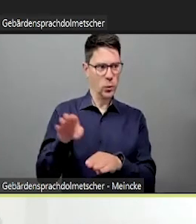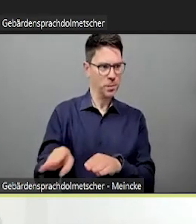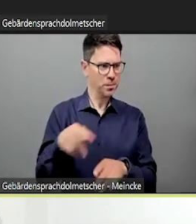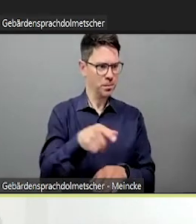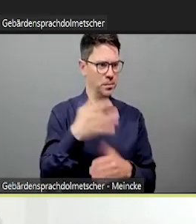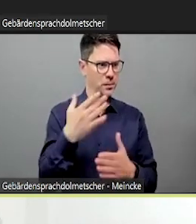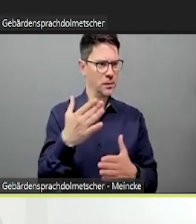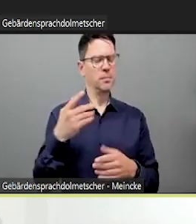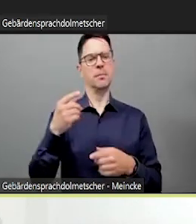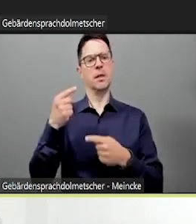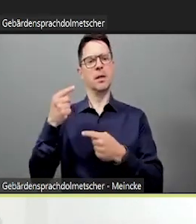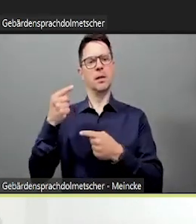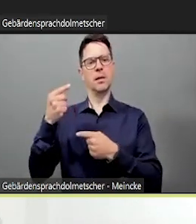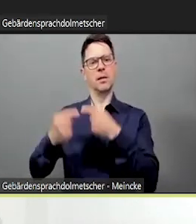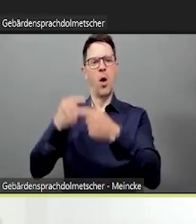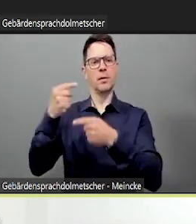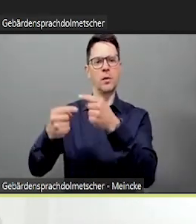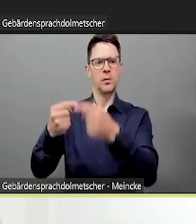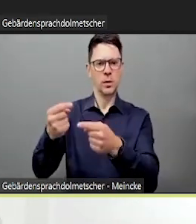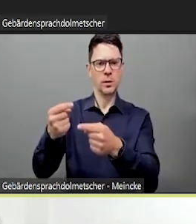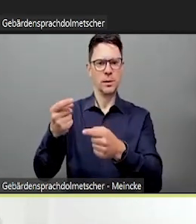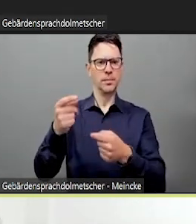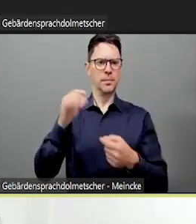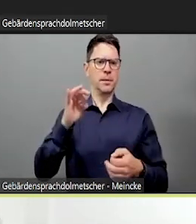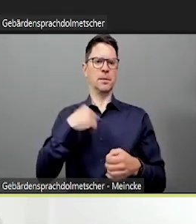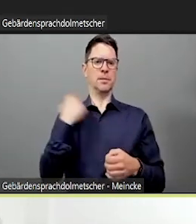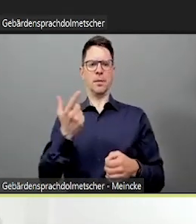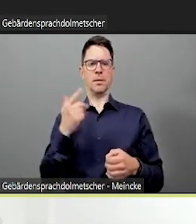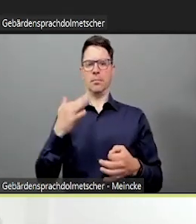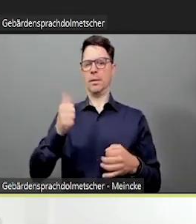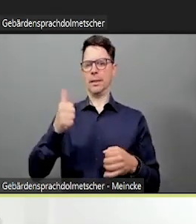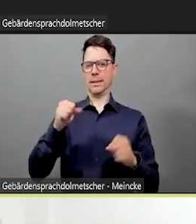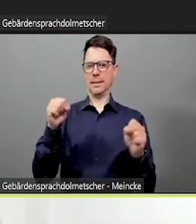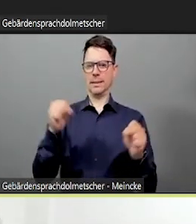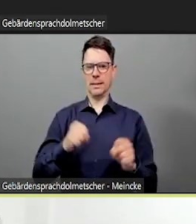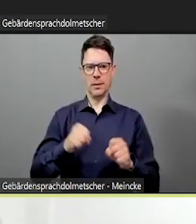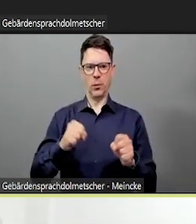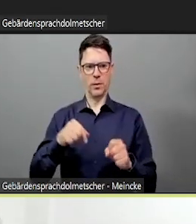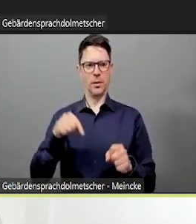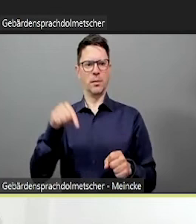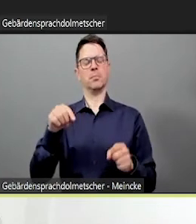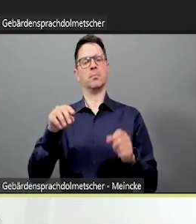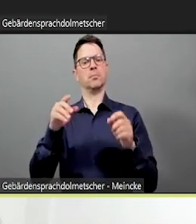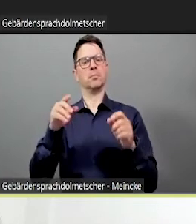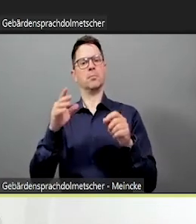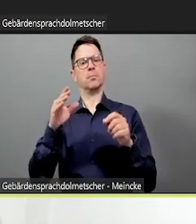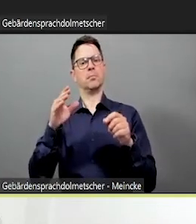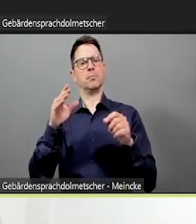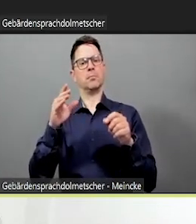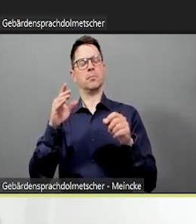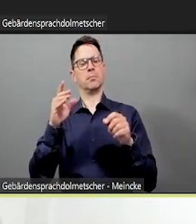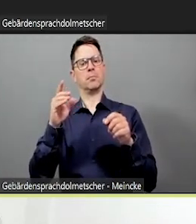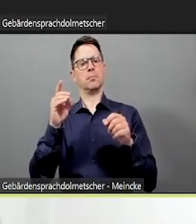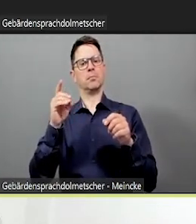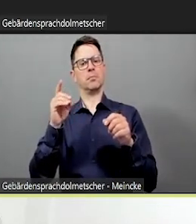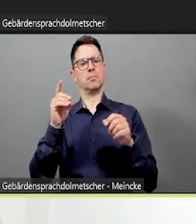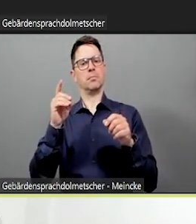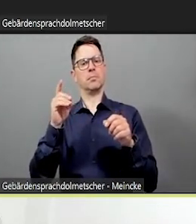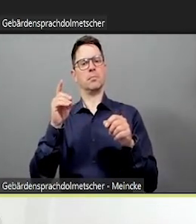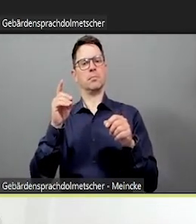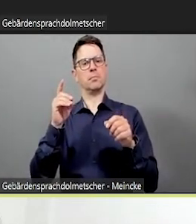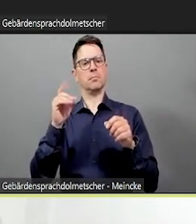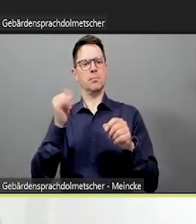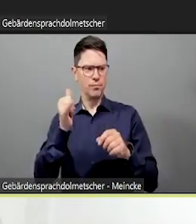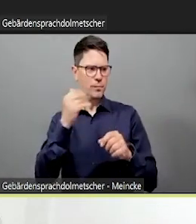Vorstellungsrunde. bewährt sich auch dann, wenn Sie nicht ganz so viel Zeit haben, dass jeder sich einzeln vorstellt und Sie aber trotzdem